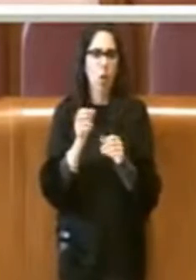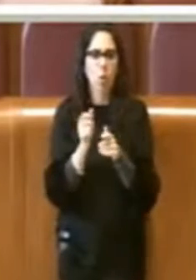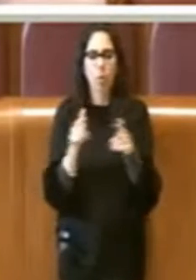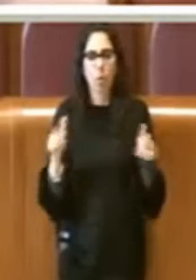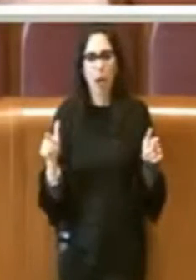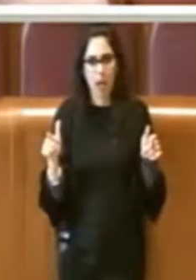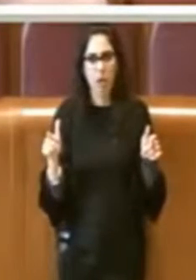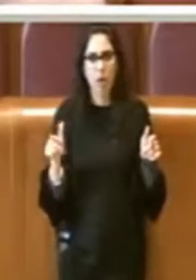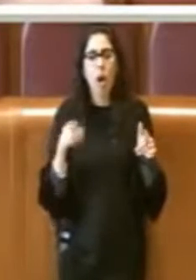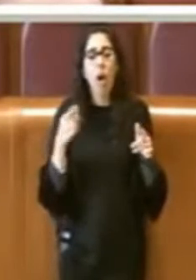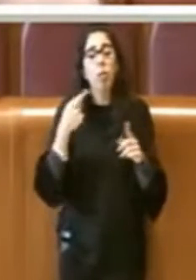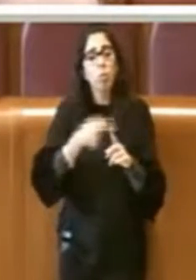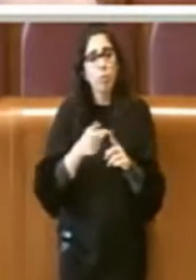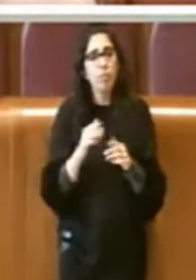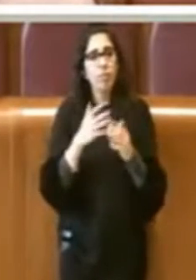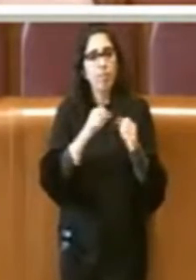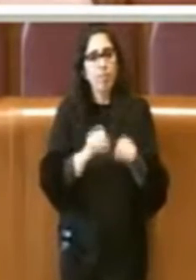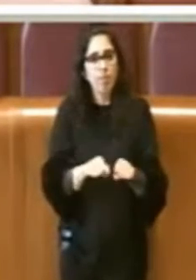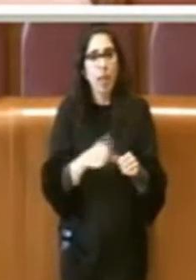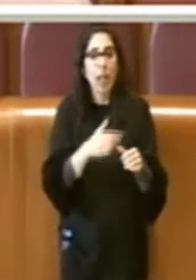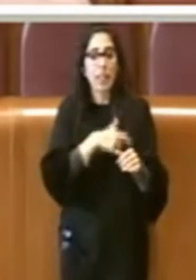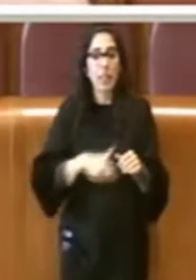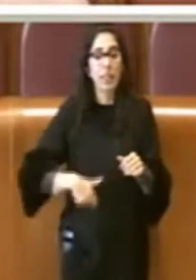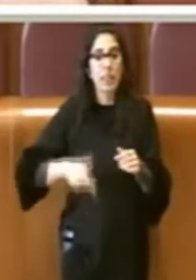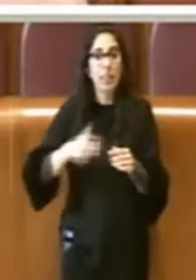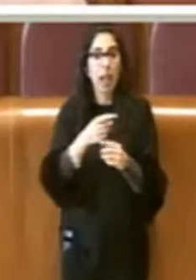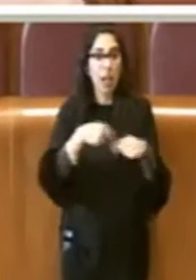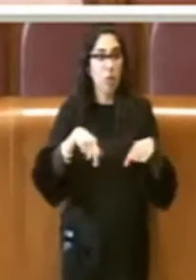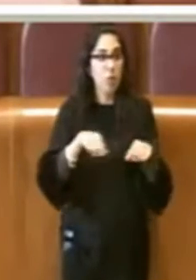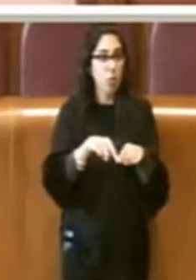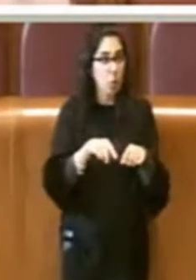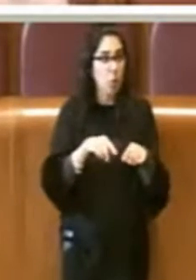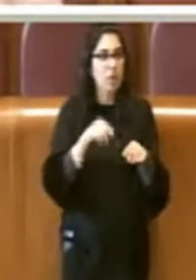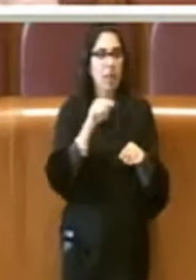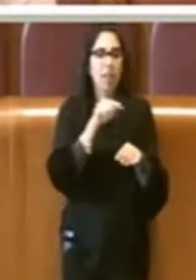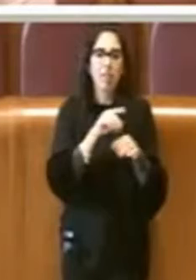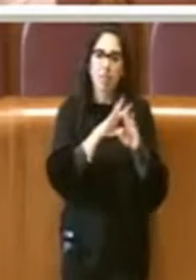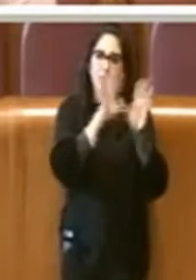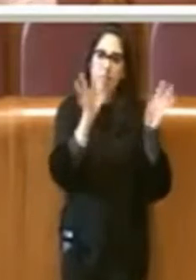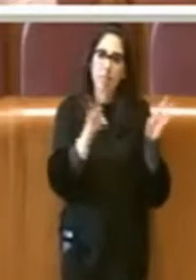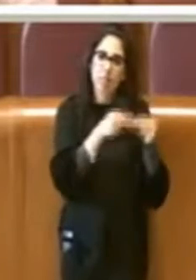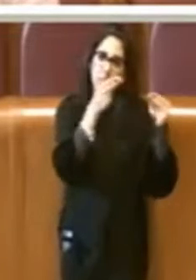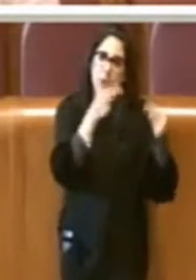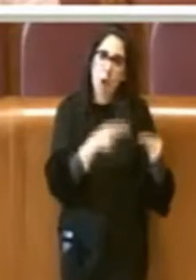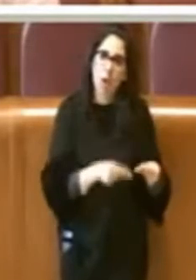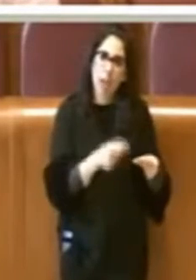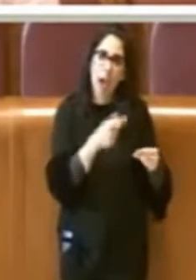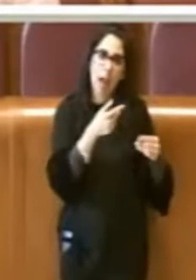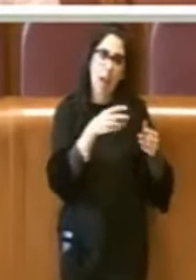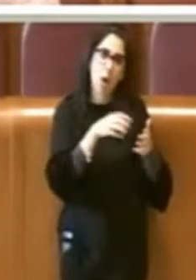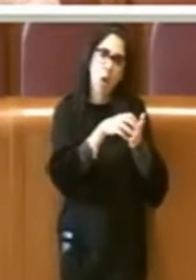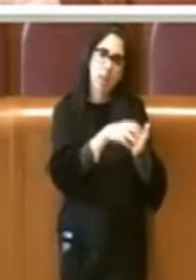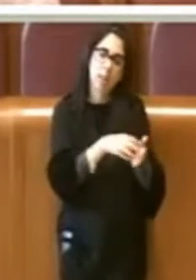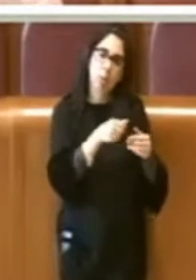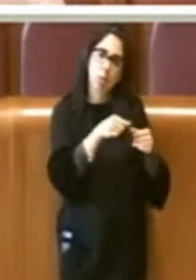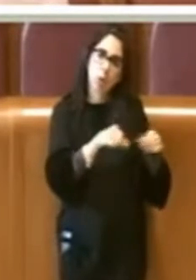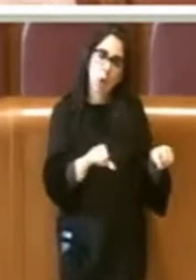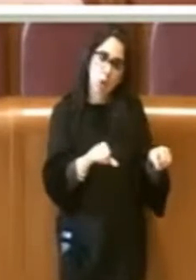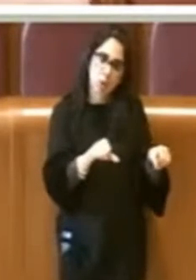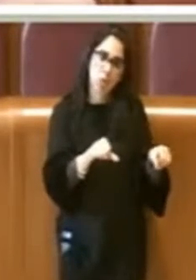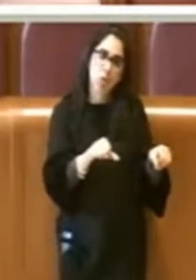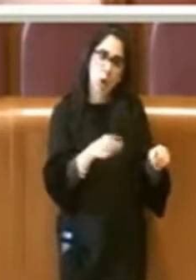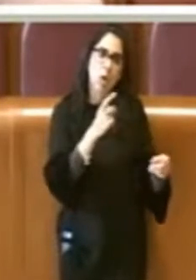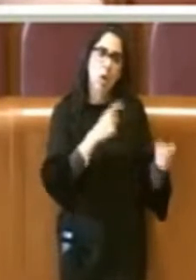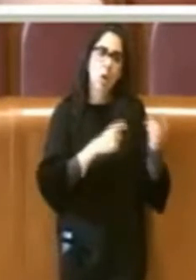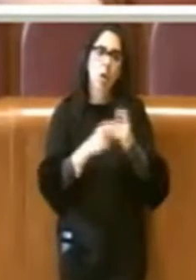impegnato la Sindaca e la Giunta a destinare l'intero ammontare degli introiti del contributo di soggiorno derivanti dai servizi